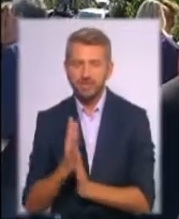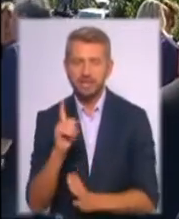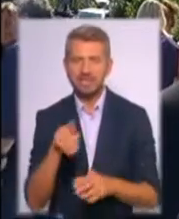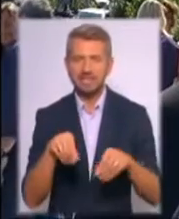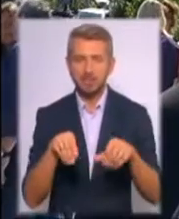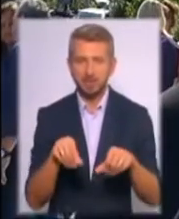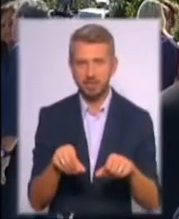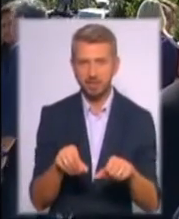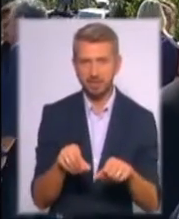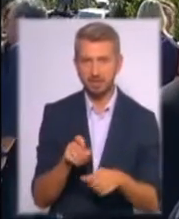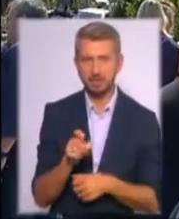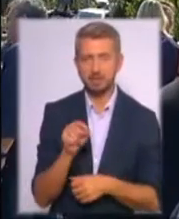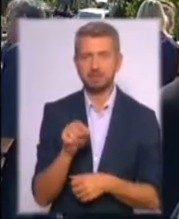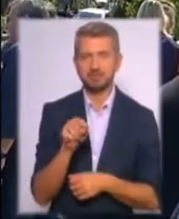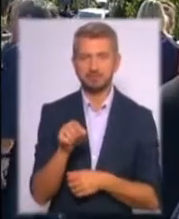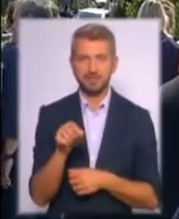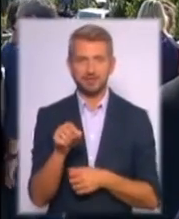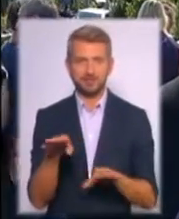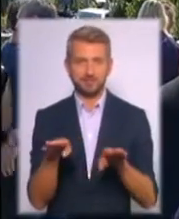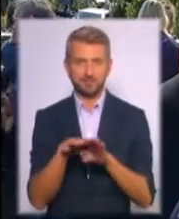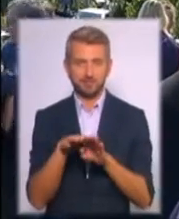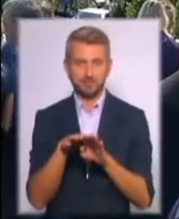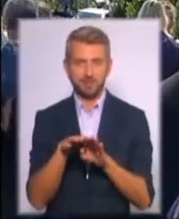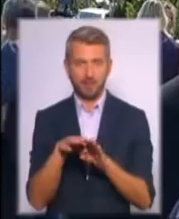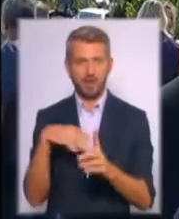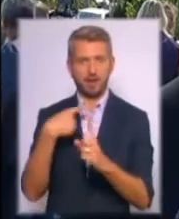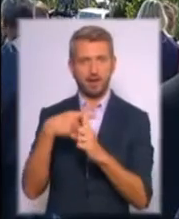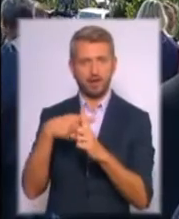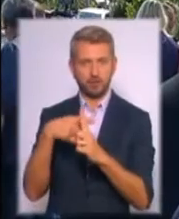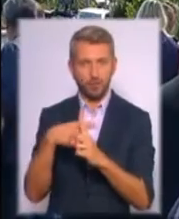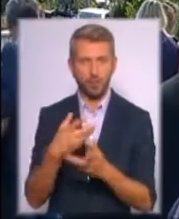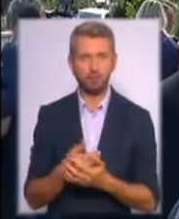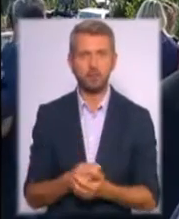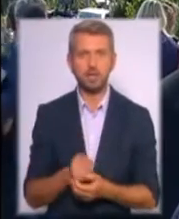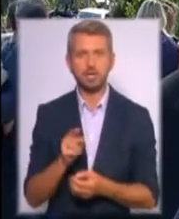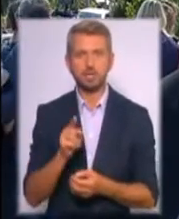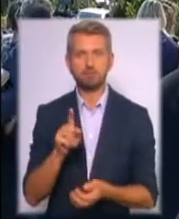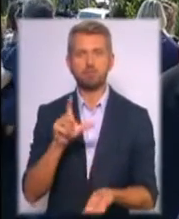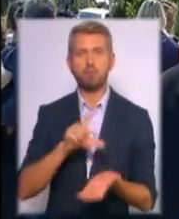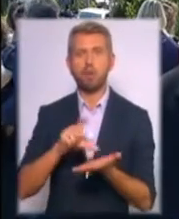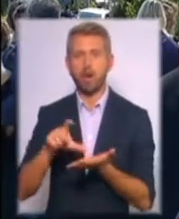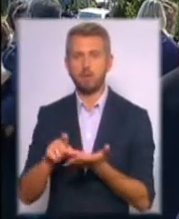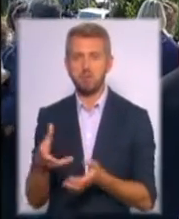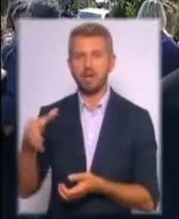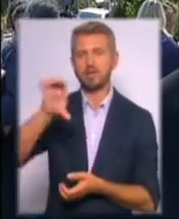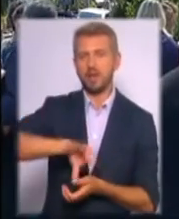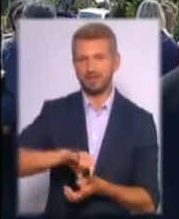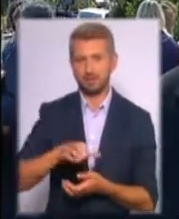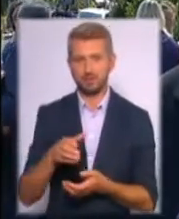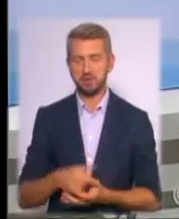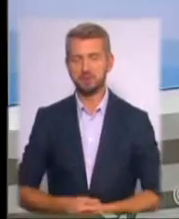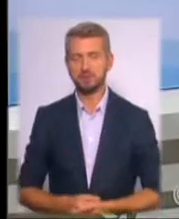свічником хрестоподібним, з украденого щастя, з тими бокалами перевернутими, які Тев'єтевель нам нагадує.